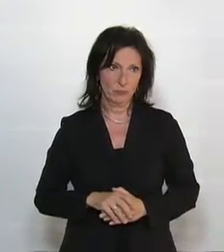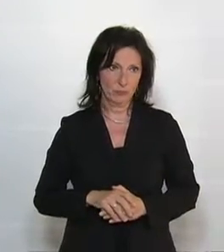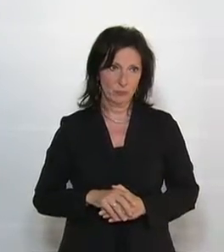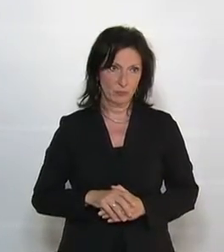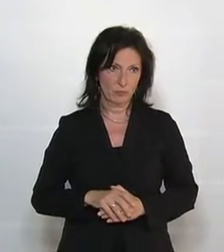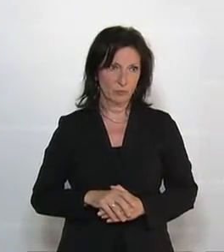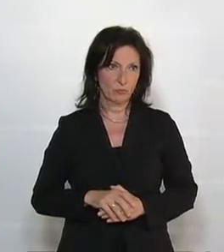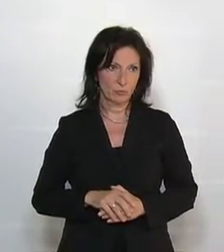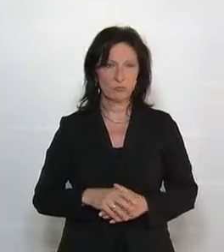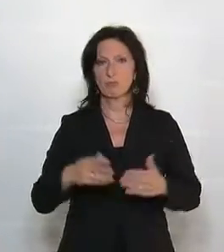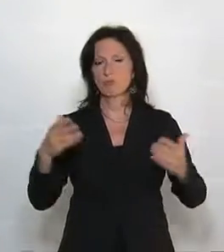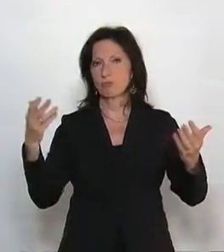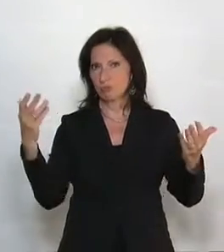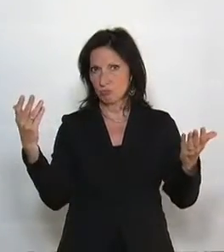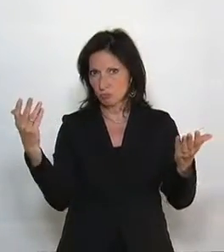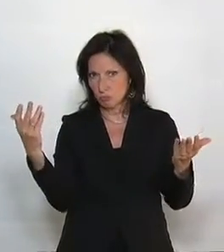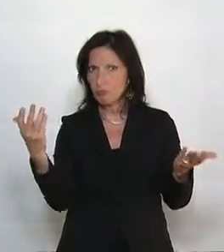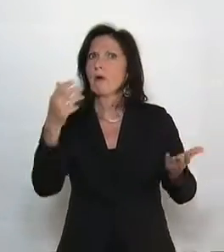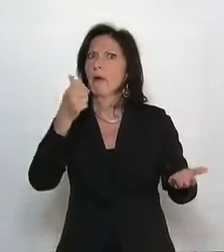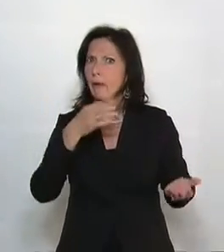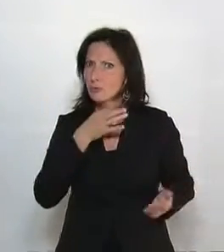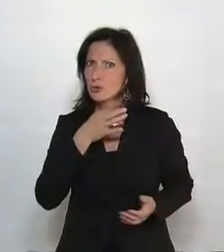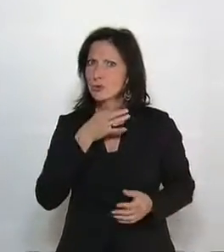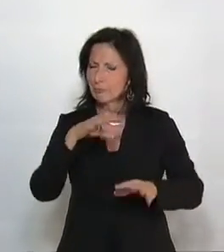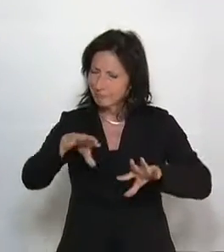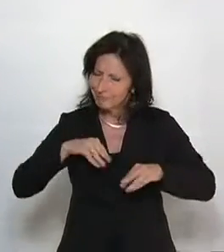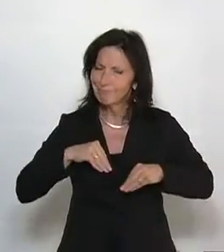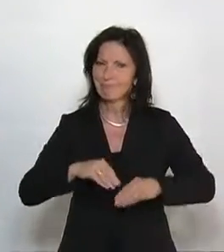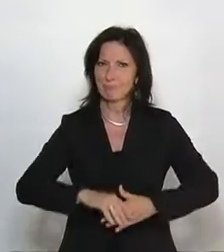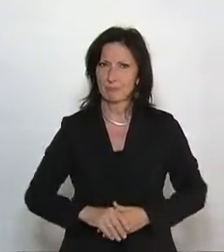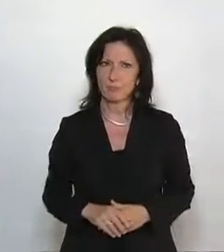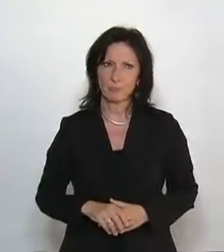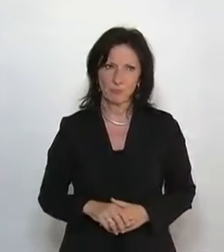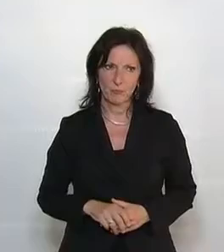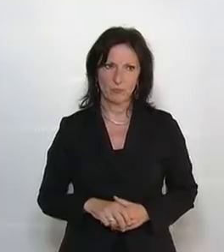Das ist einstimmig angenommen.